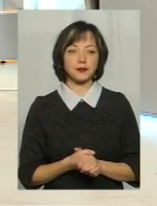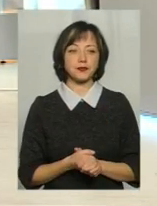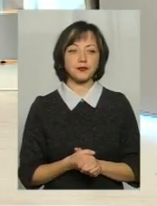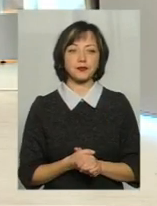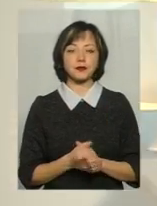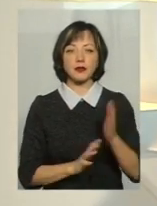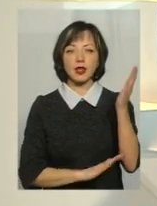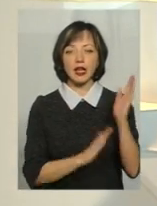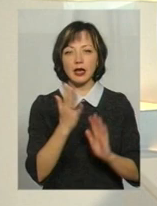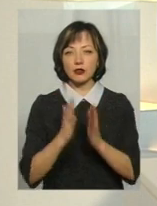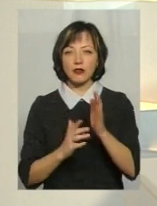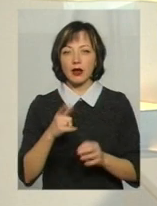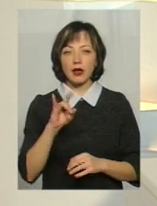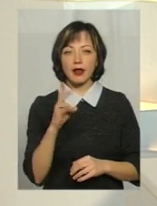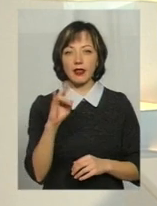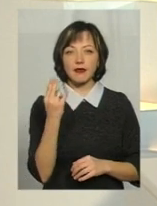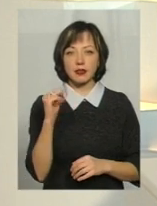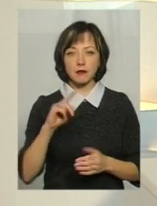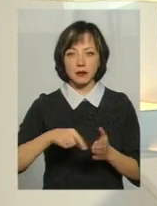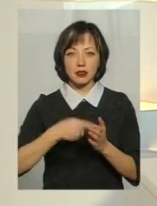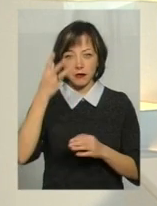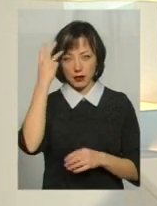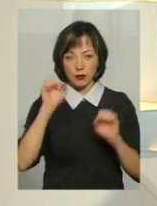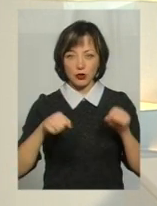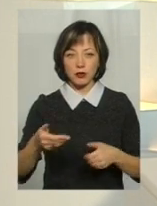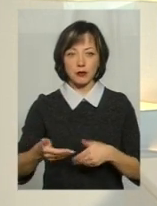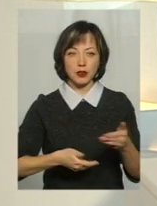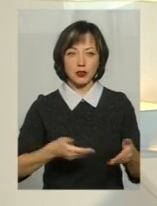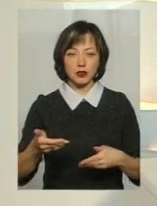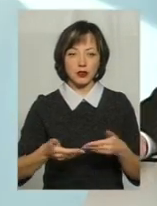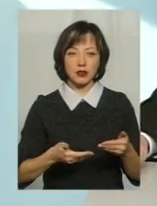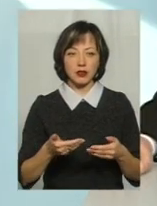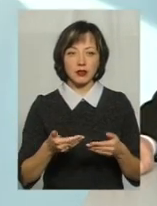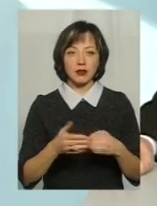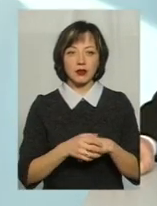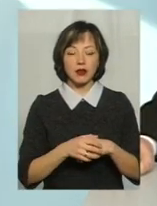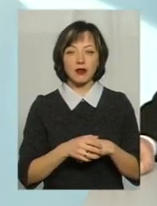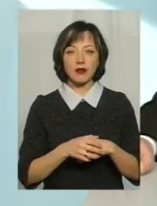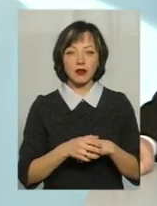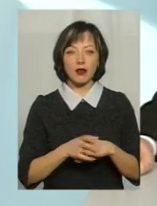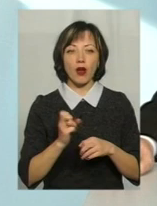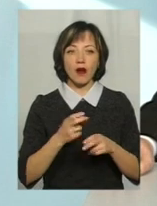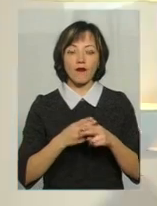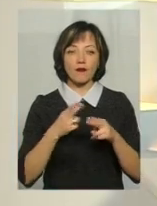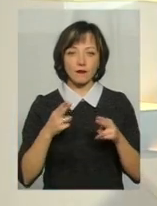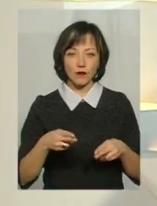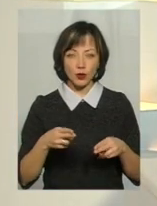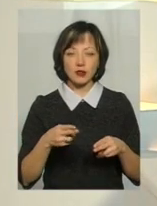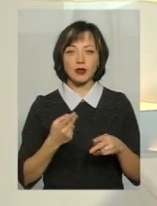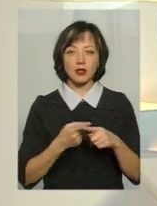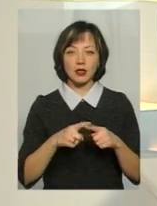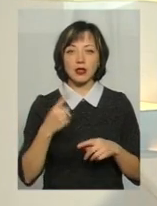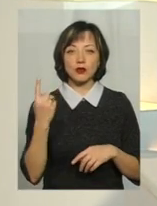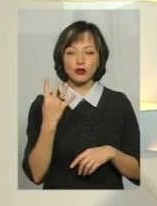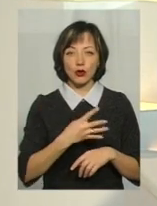Від лісових границів до міста Хмельницького там можна і пішки пройтися, грубо кажучи, так? До п'ятий автостанції, Так, а потім цей 41